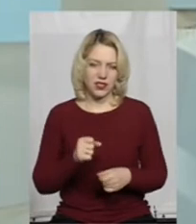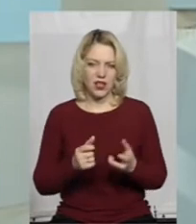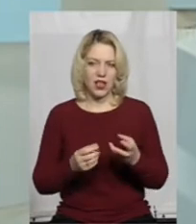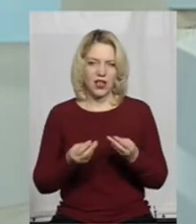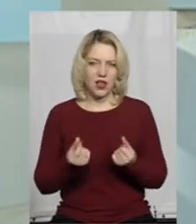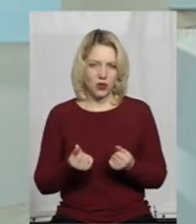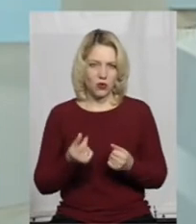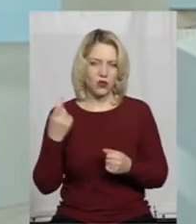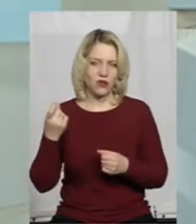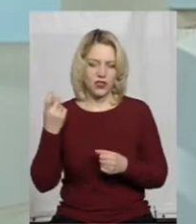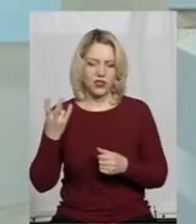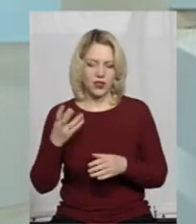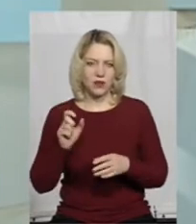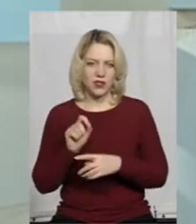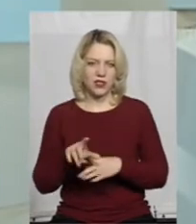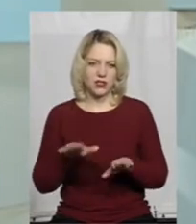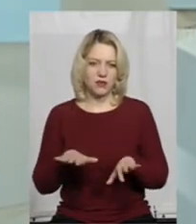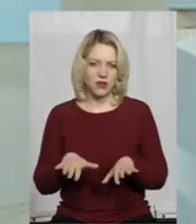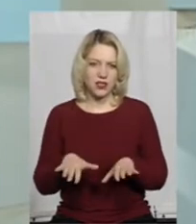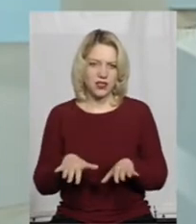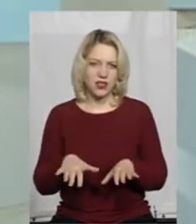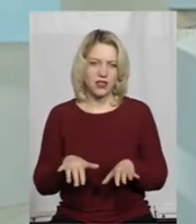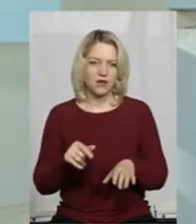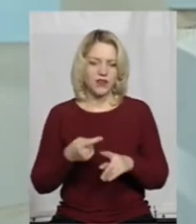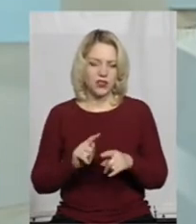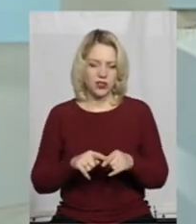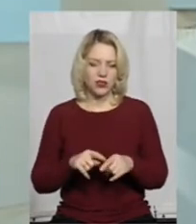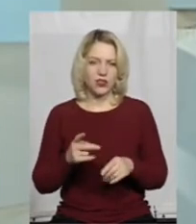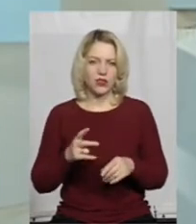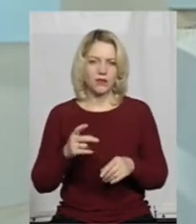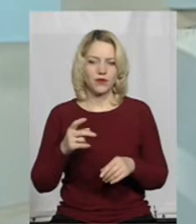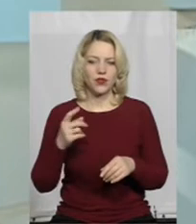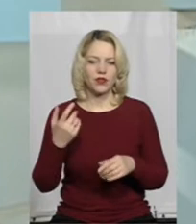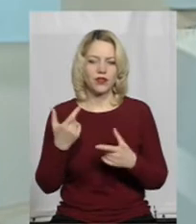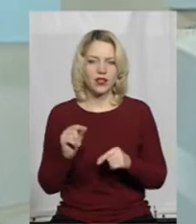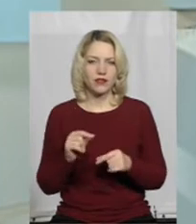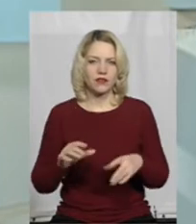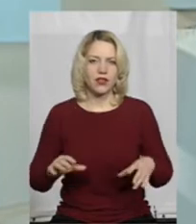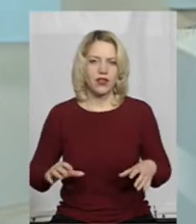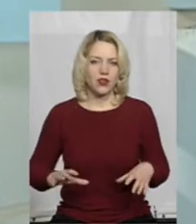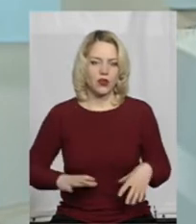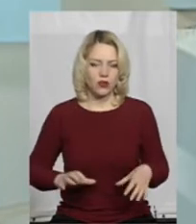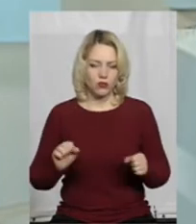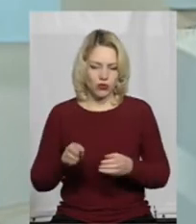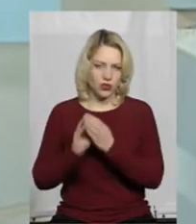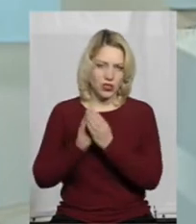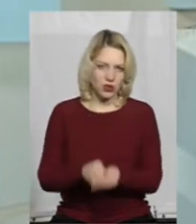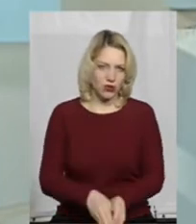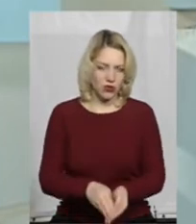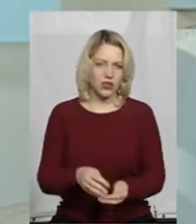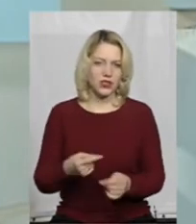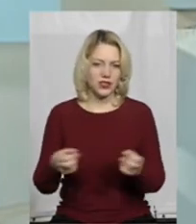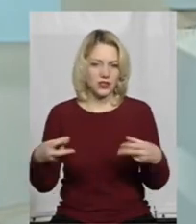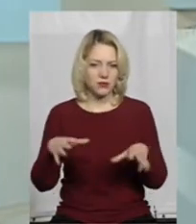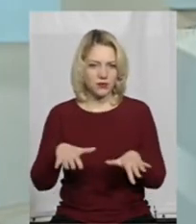тоді визначається місце, тобто діючі худобомогильники, де можна провести захоронення тварин.